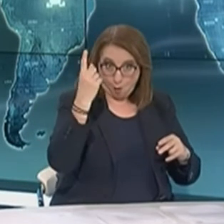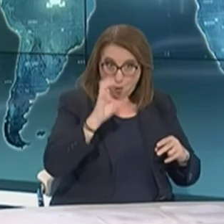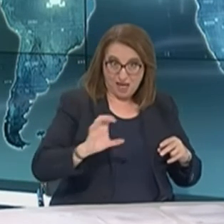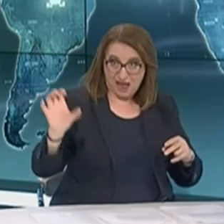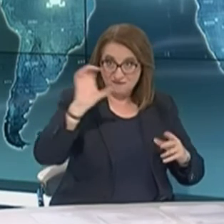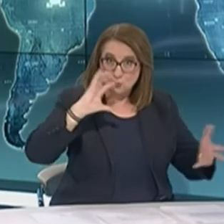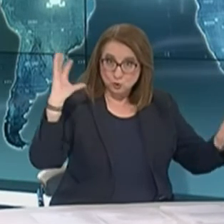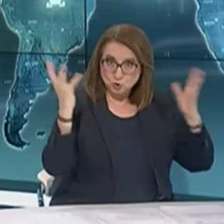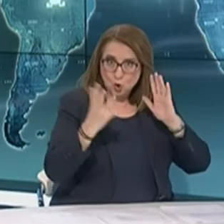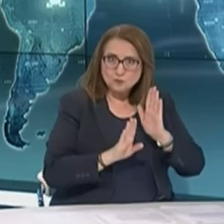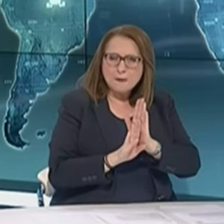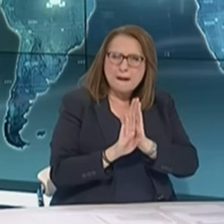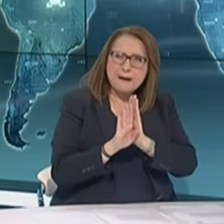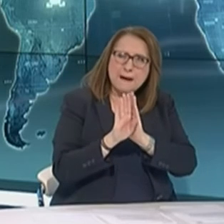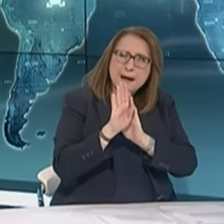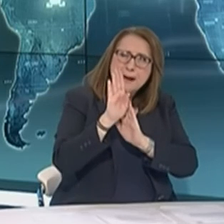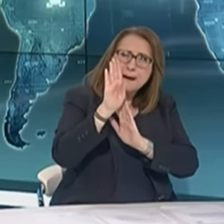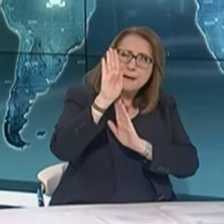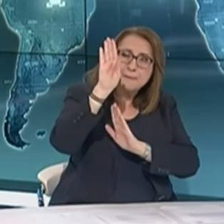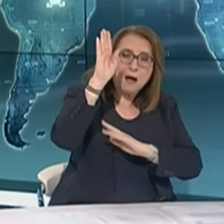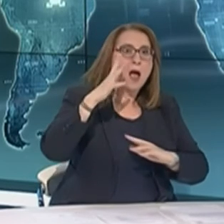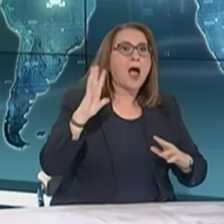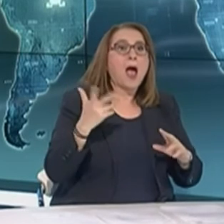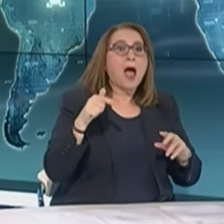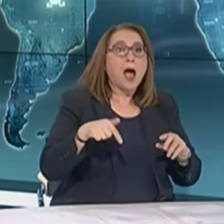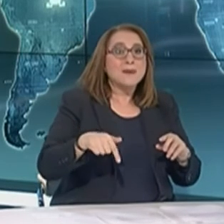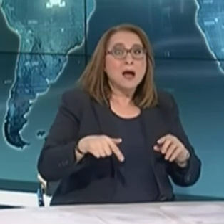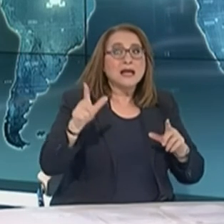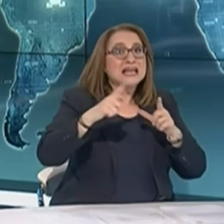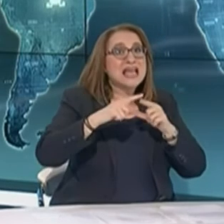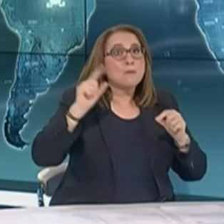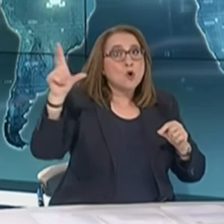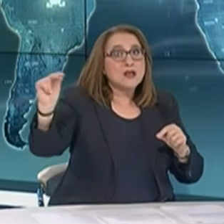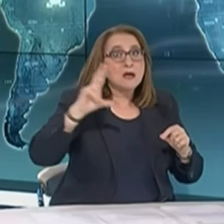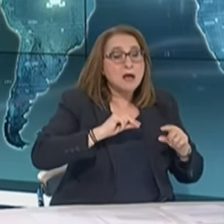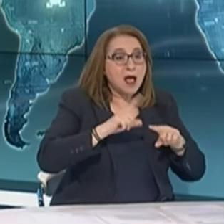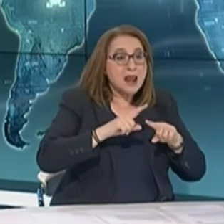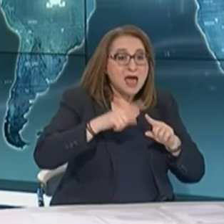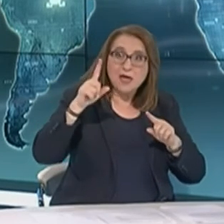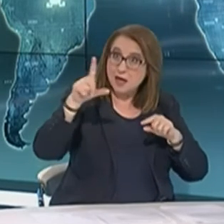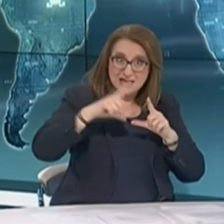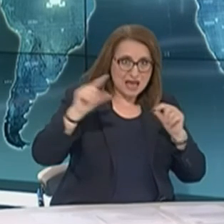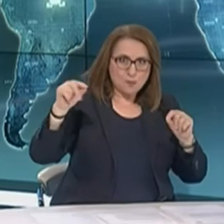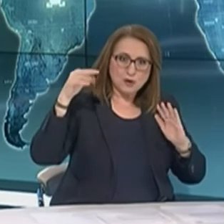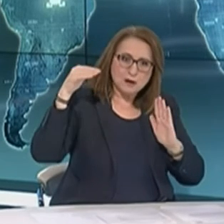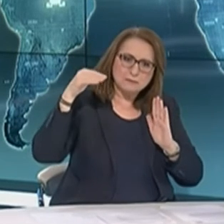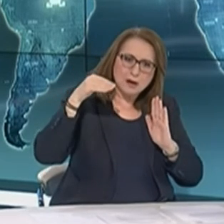στην παγκόσμια επιδημία και αν στην πατρίδα μας θα είναι χαμηλότεροι όπως στην Ιαπωνία ή κάποιες άλλες χώρες. Κύριε Ρεβάκη.